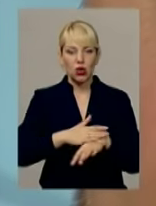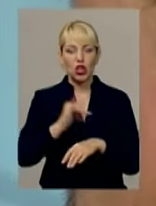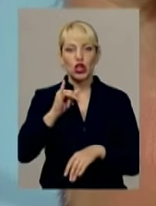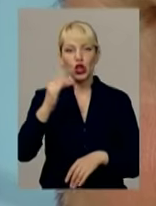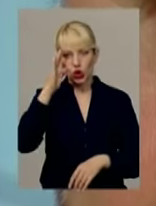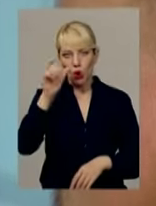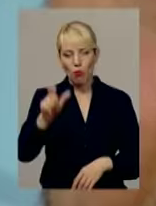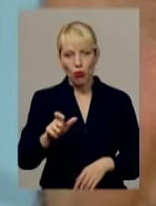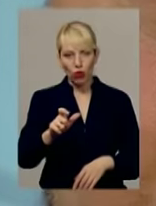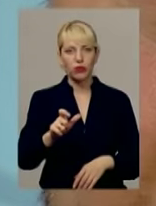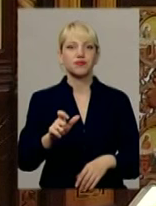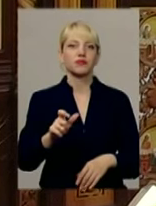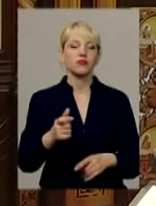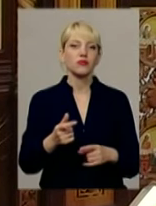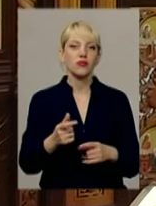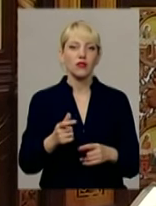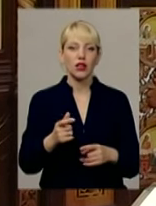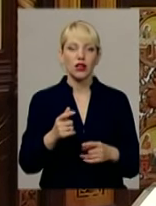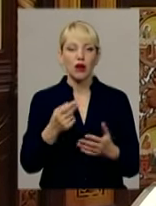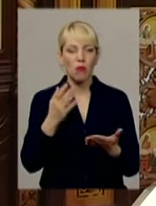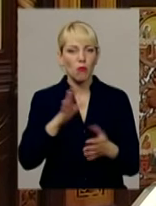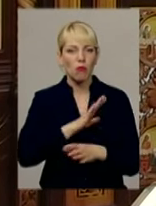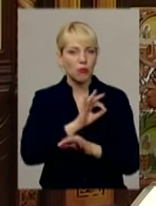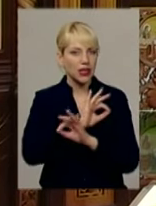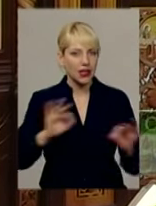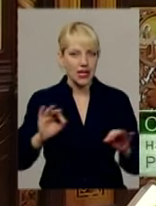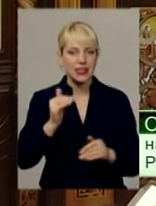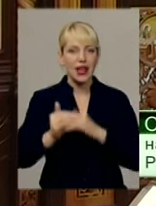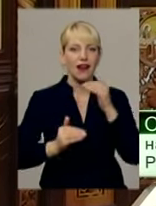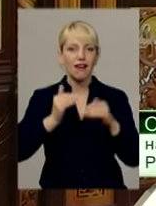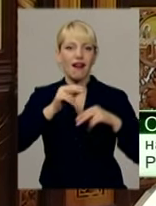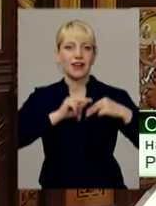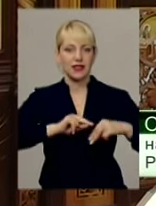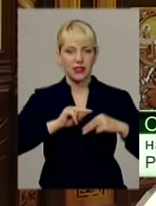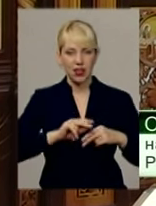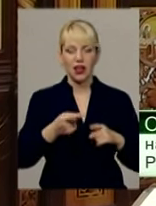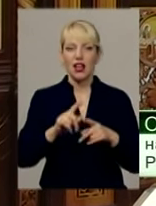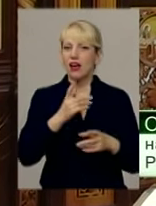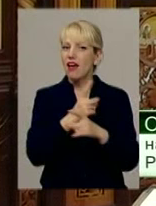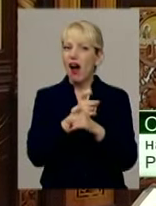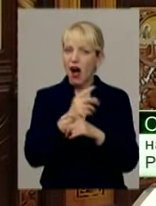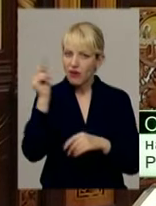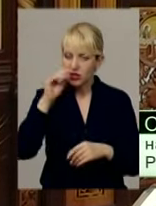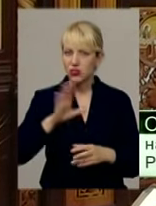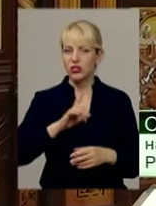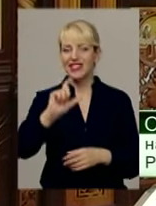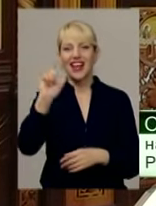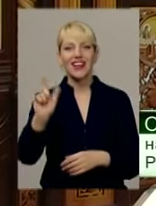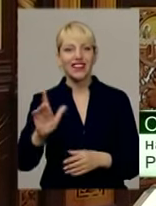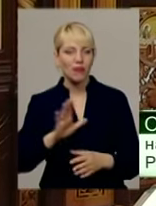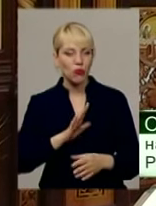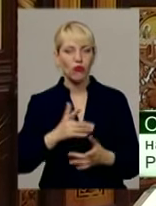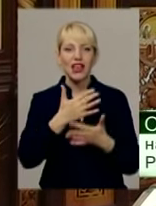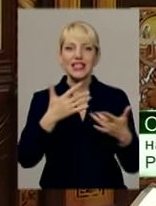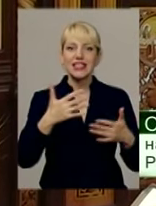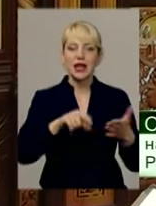дуже гарна, прекрасна кар'єра. Вчився і в юриспруденції, і в Інсбруку Австрії, і в Римі, і в інших містах